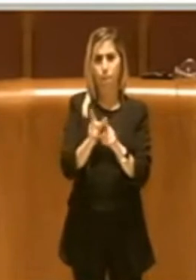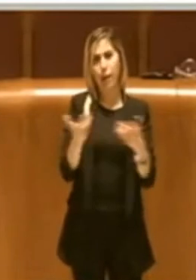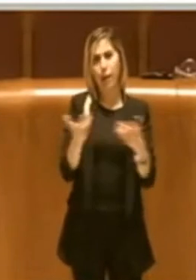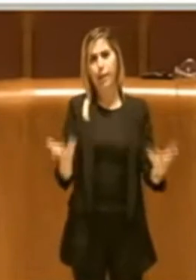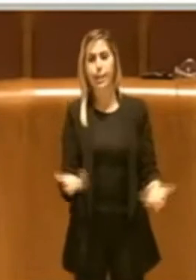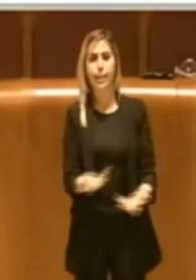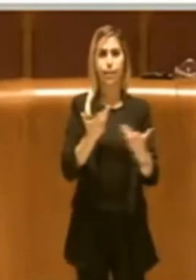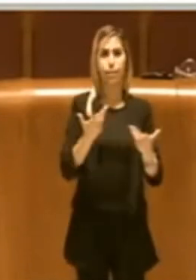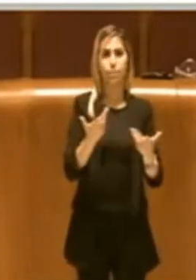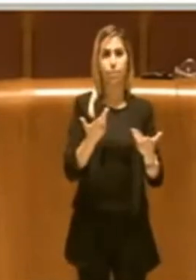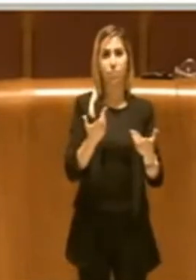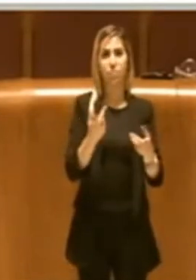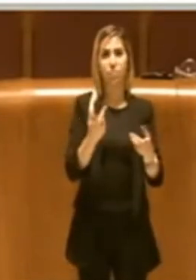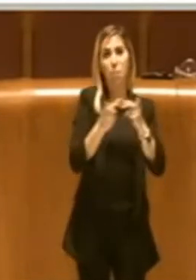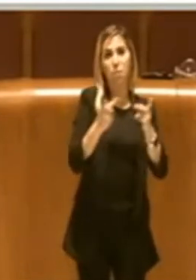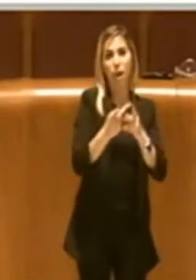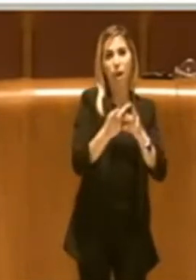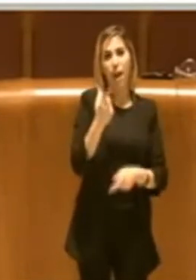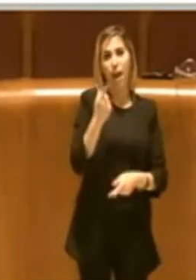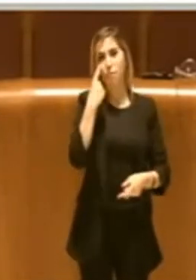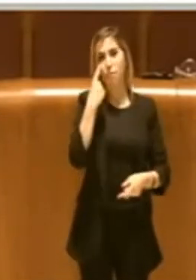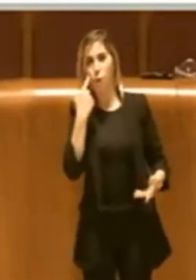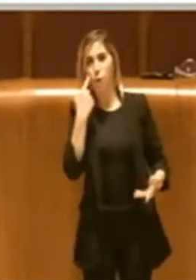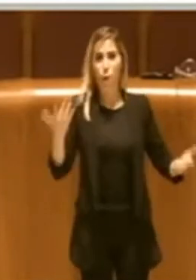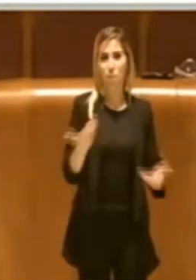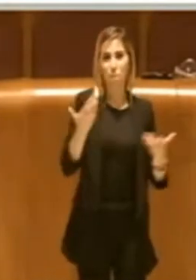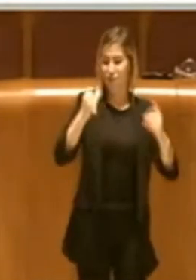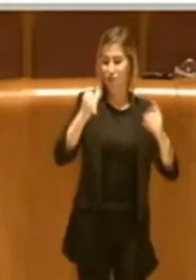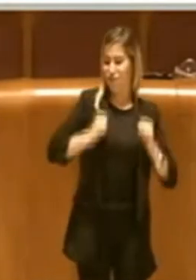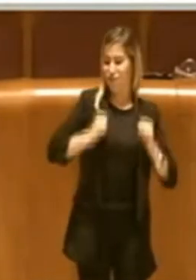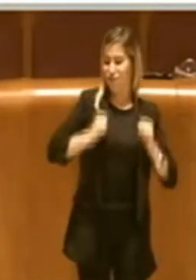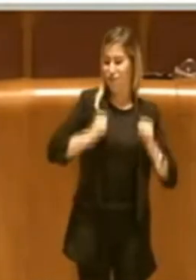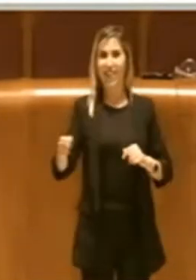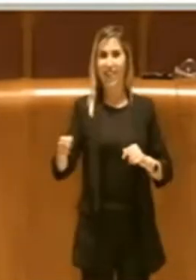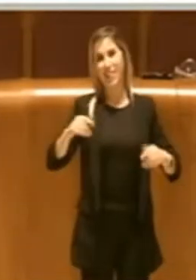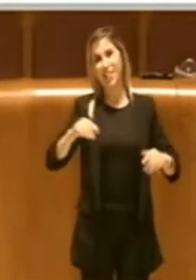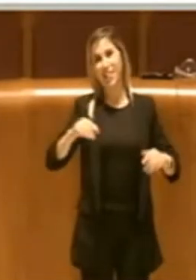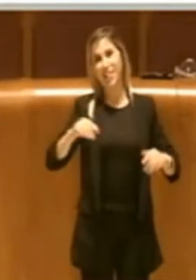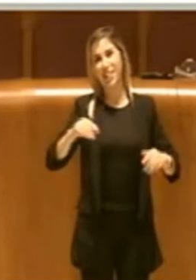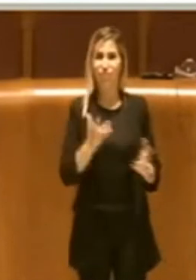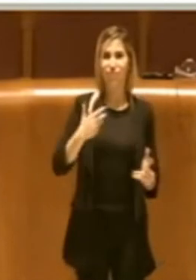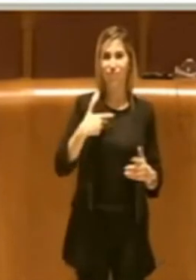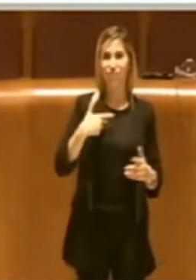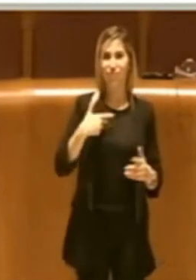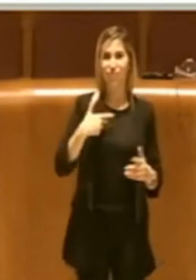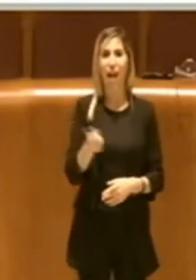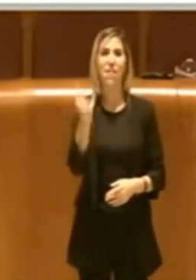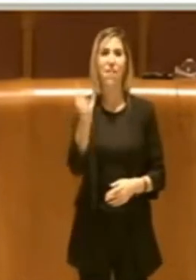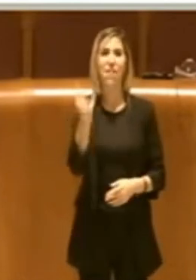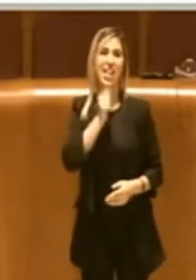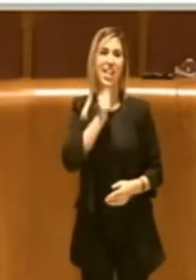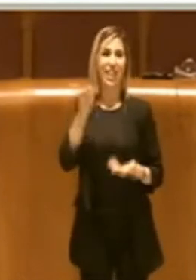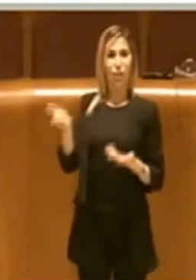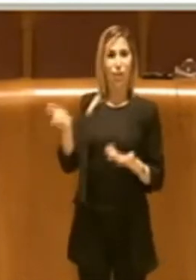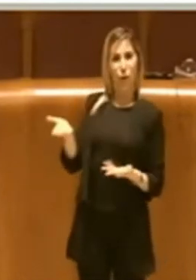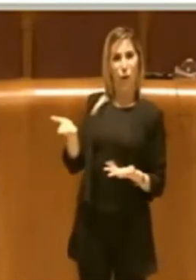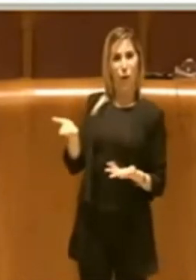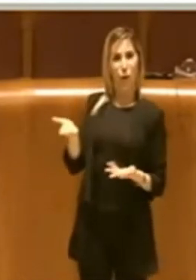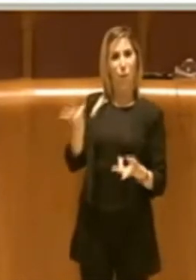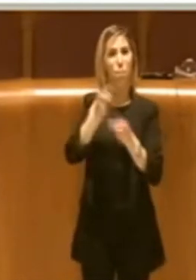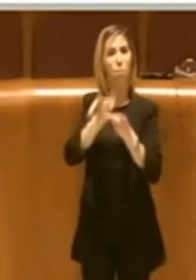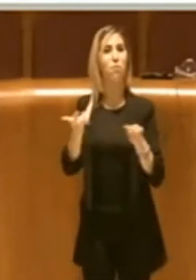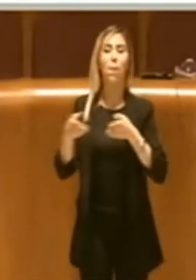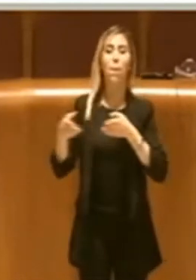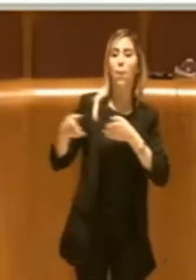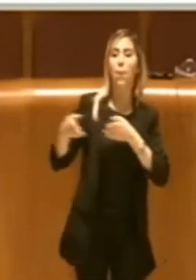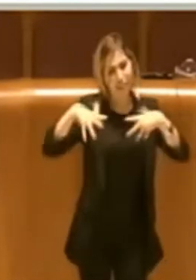aggiustare il tiro alla popolazione residente per far finta di aver effettuato un